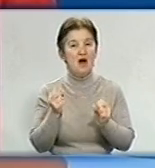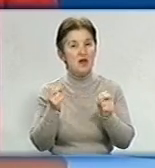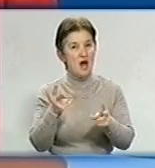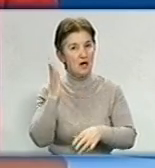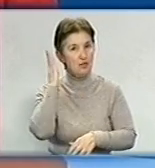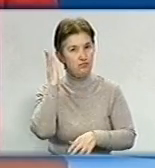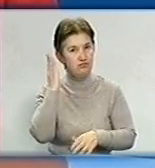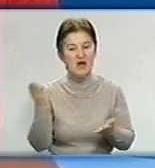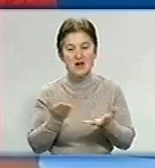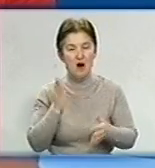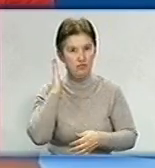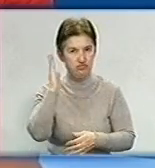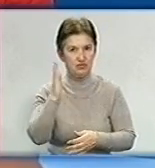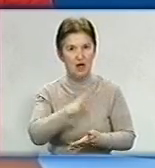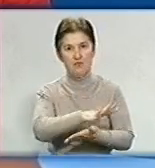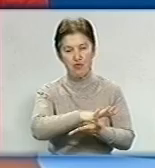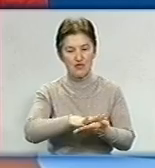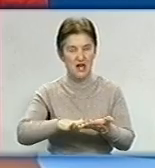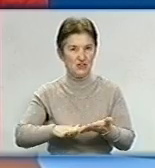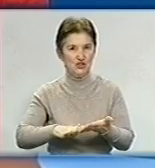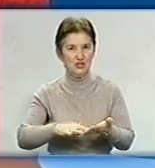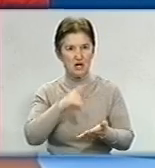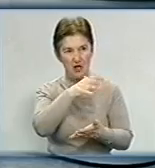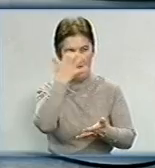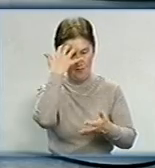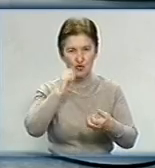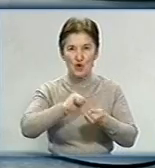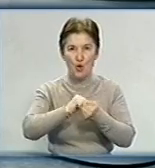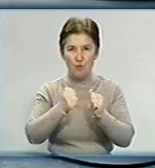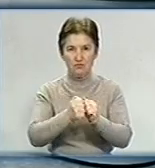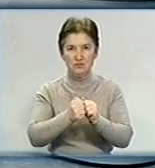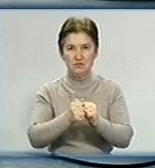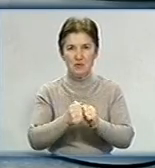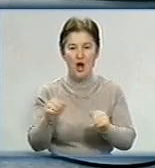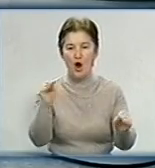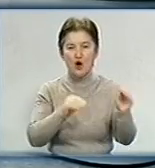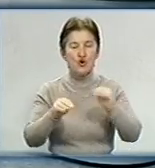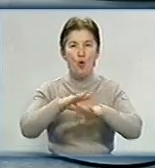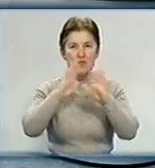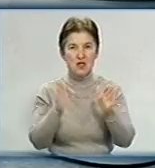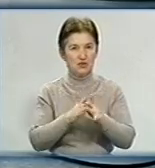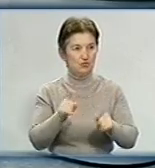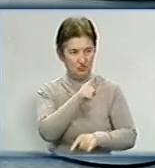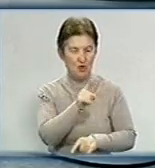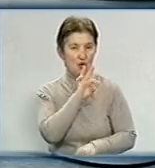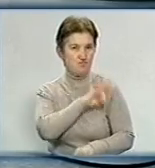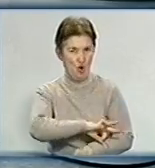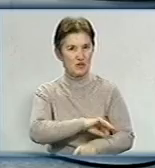Яка буде подальша доля боровугільного комплексу, Олександріїв? Все-таки це потужне підприємство, яке могло би приносити області користь?